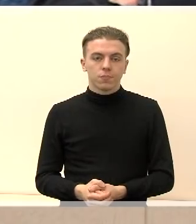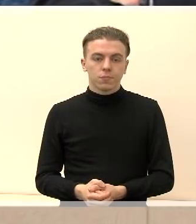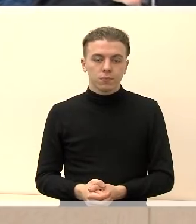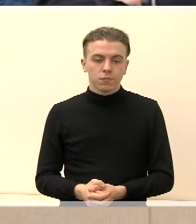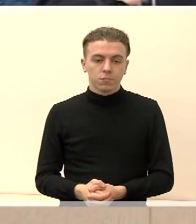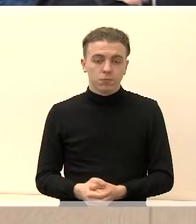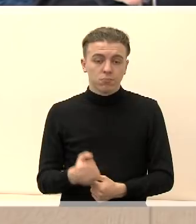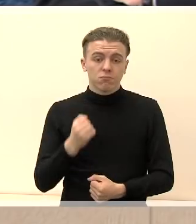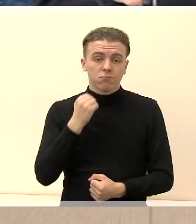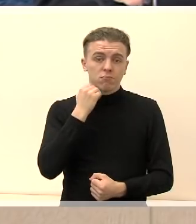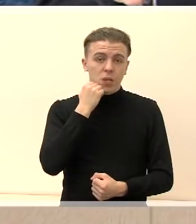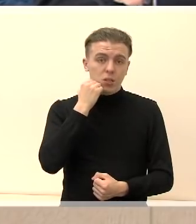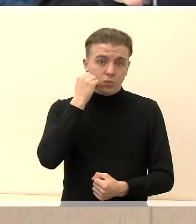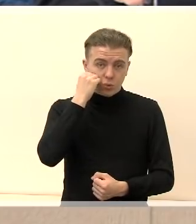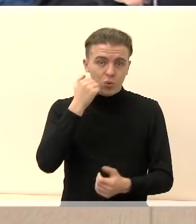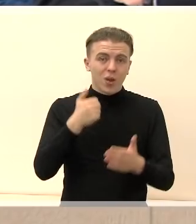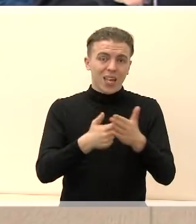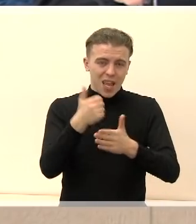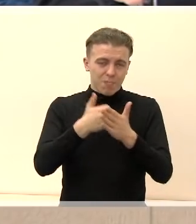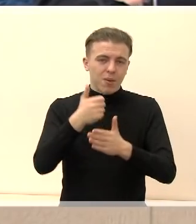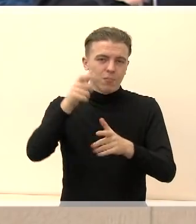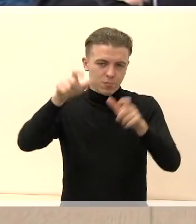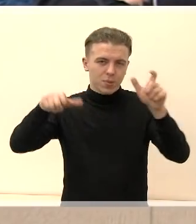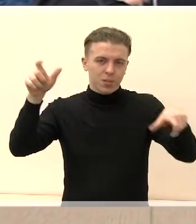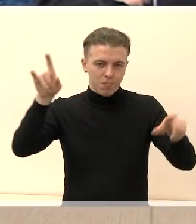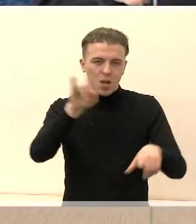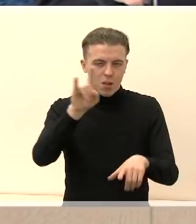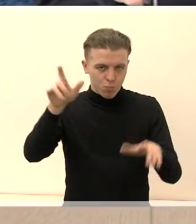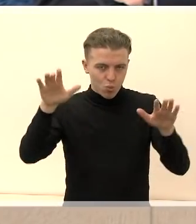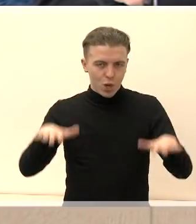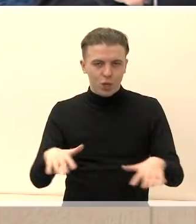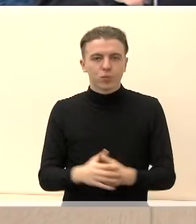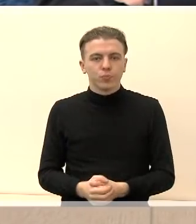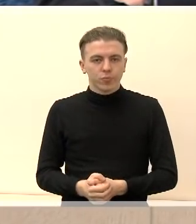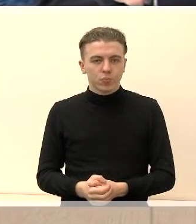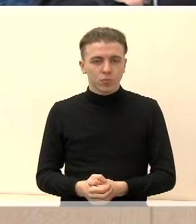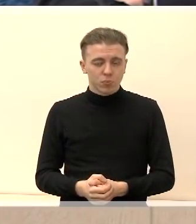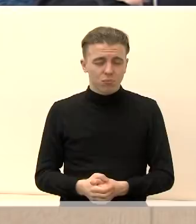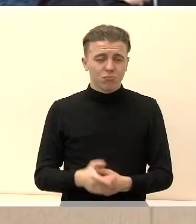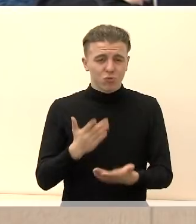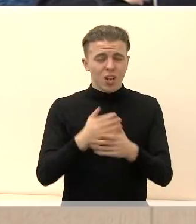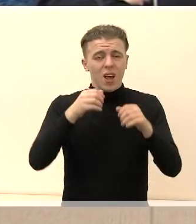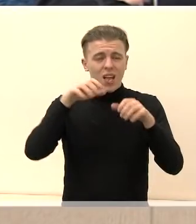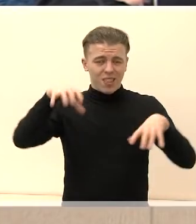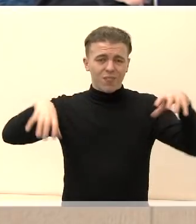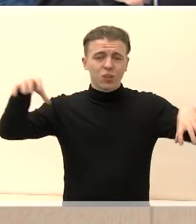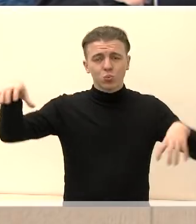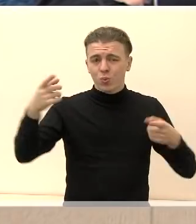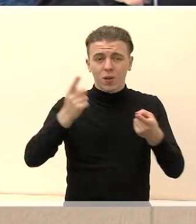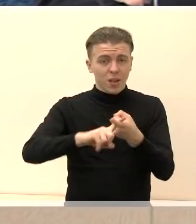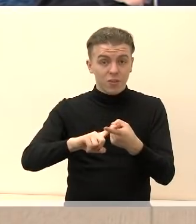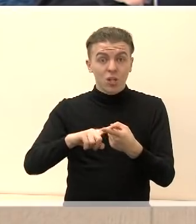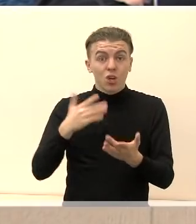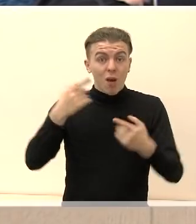Ačiū. Gerbimi Marijampoliečiai. Pataisos namai yra įaugęjai Marijampolės infrastruktūra. Politikai numatė bendram